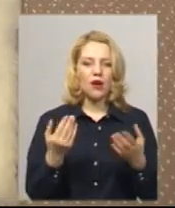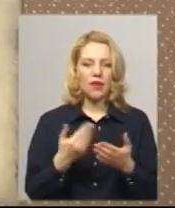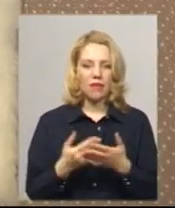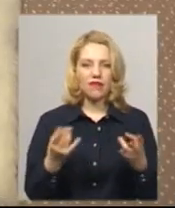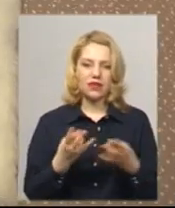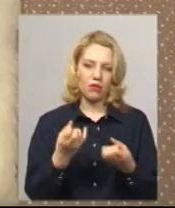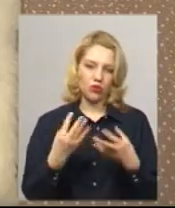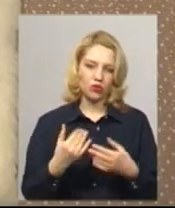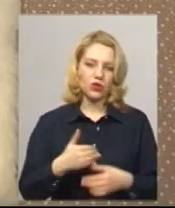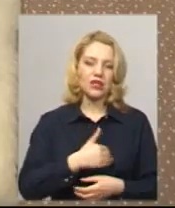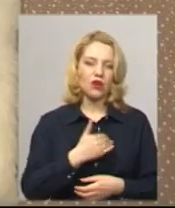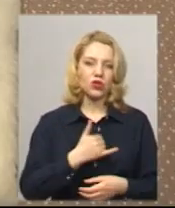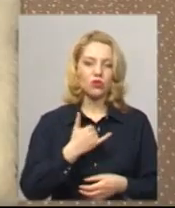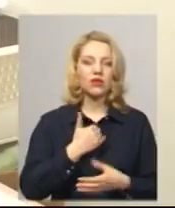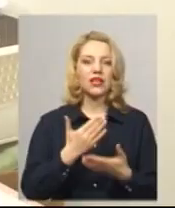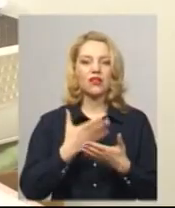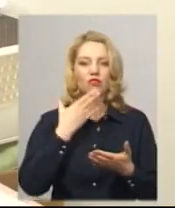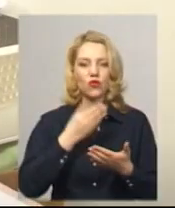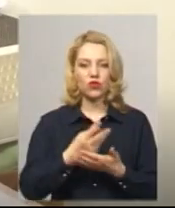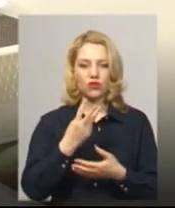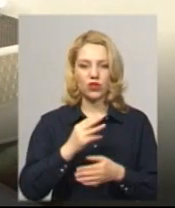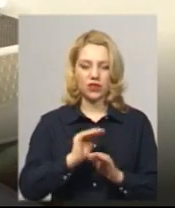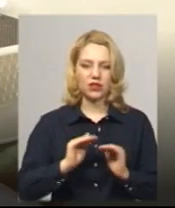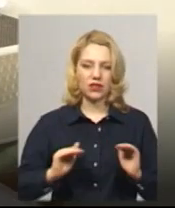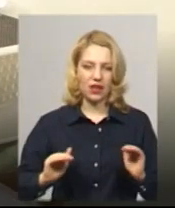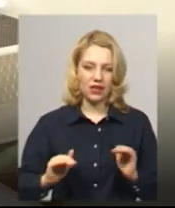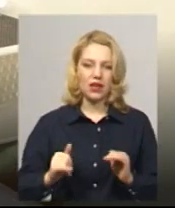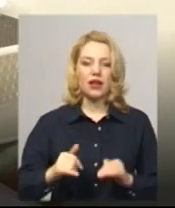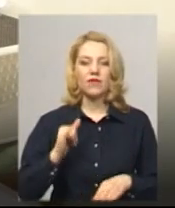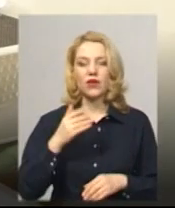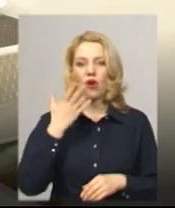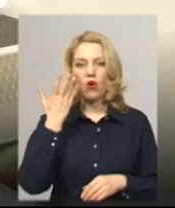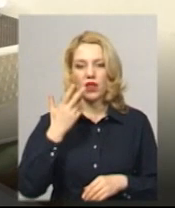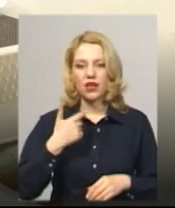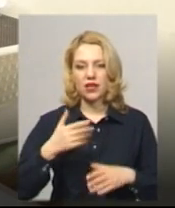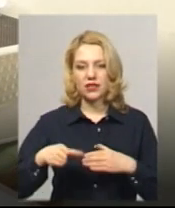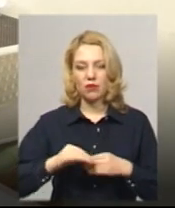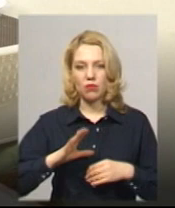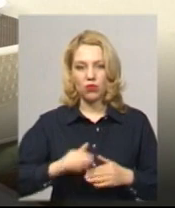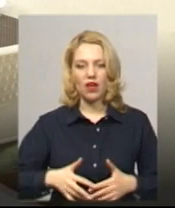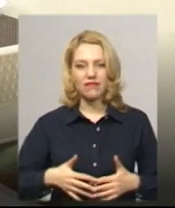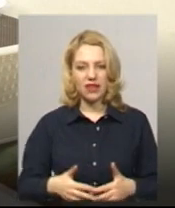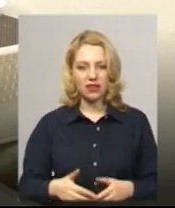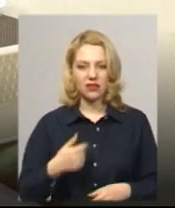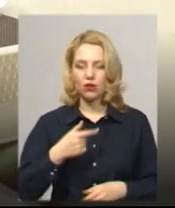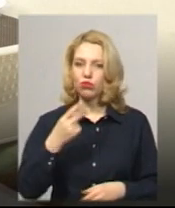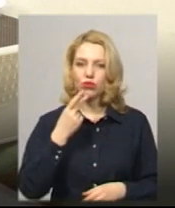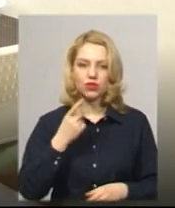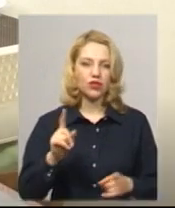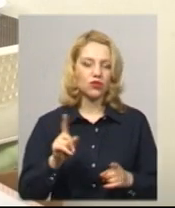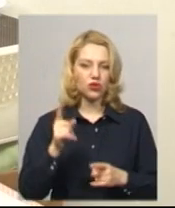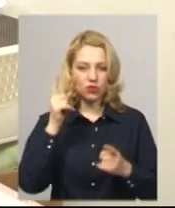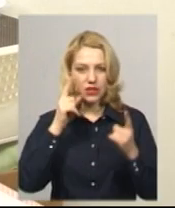мене є троє своїх дітей і коли я з ними була в декреті, ми постійно щось